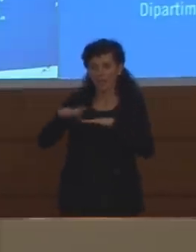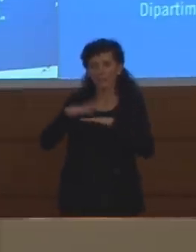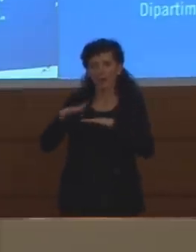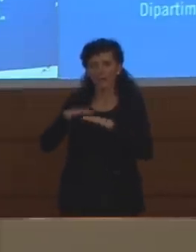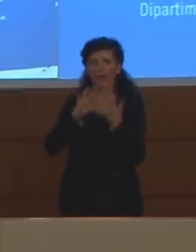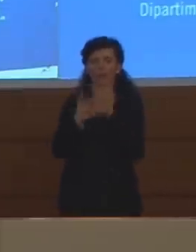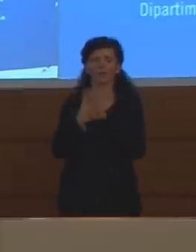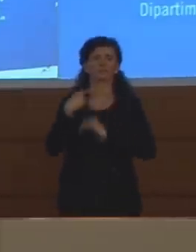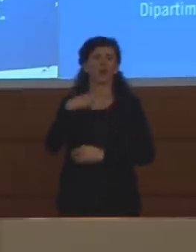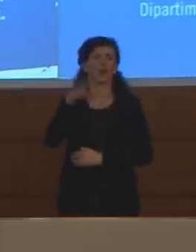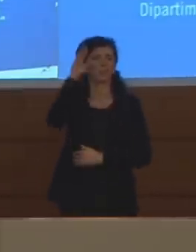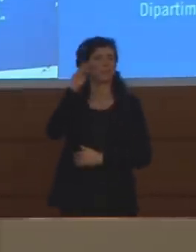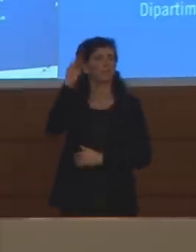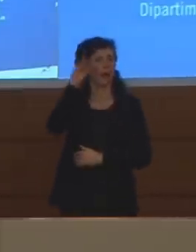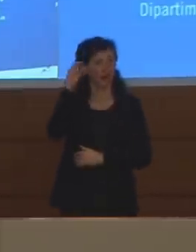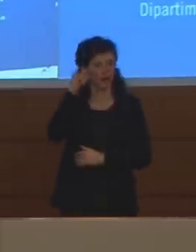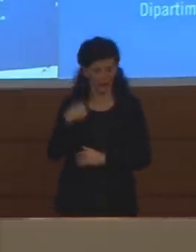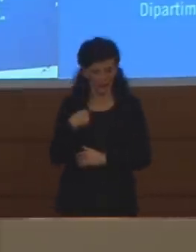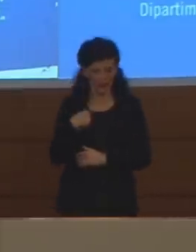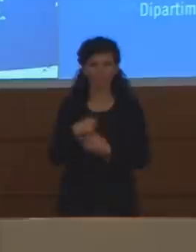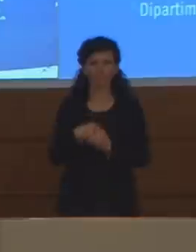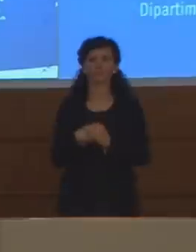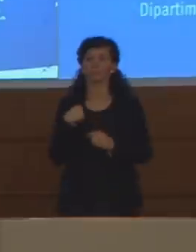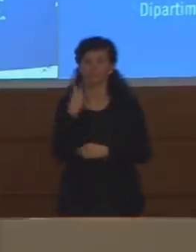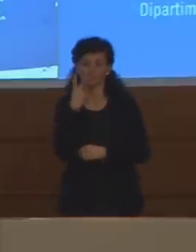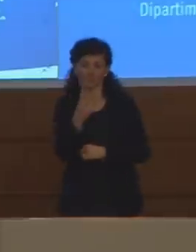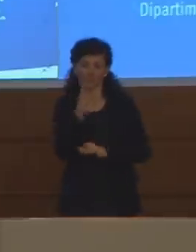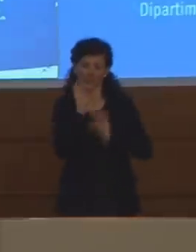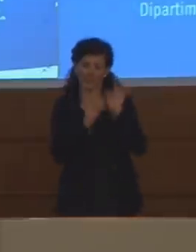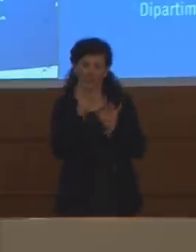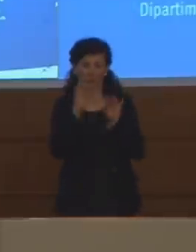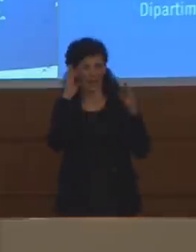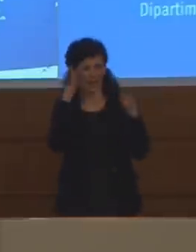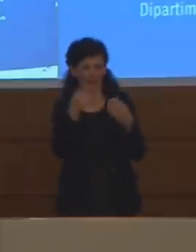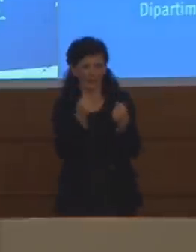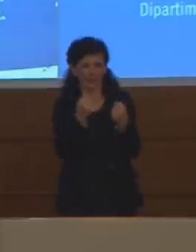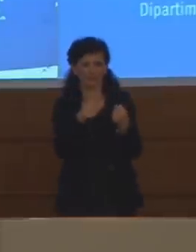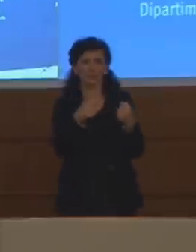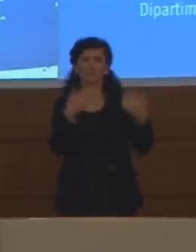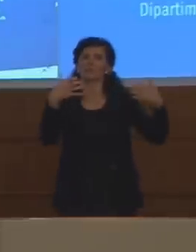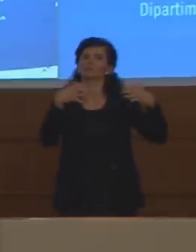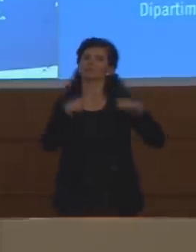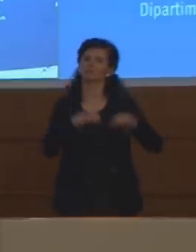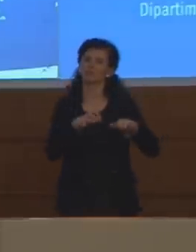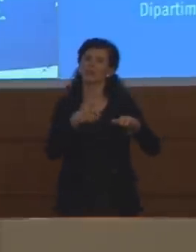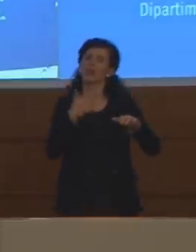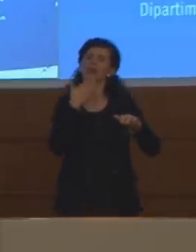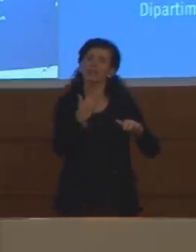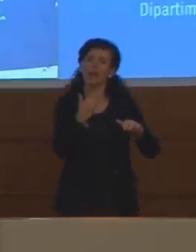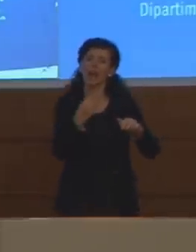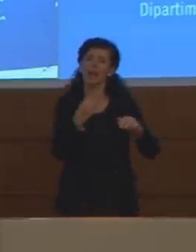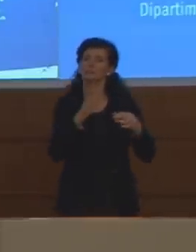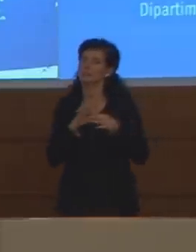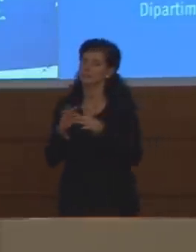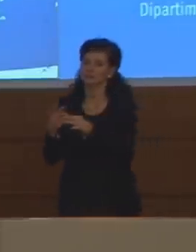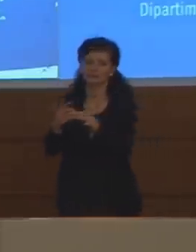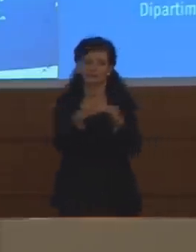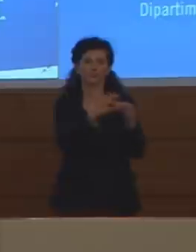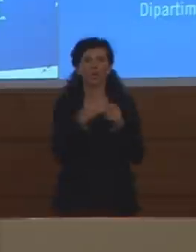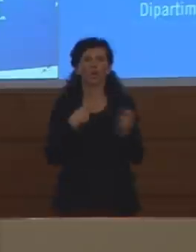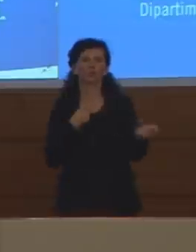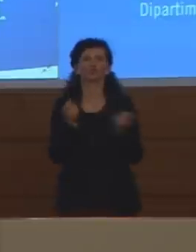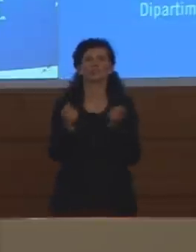Io credo che la netta riduzione che vediamo della pressione sulle terapie intensive sia un combinato e disposto di una migliore gestione dei